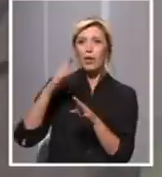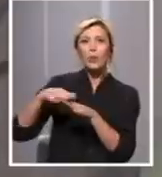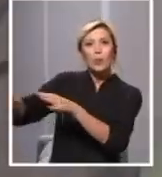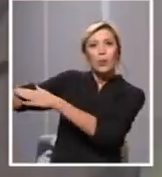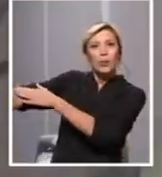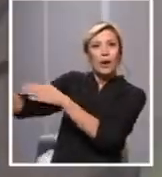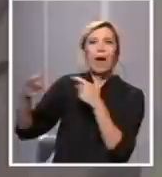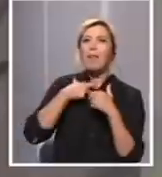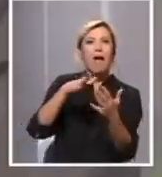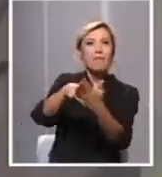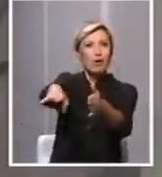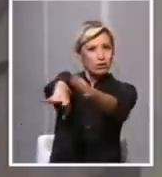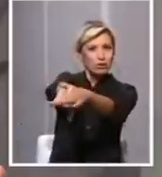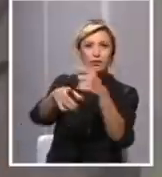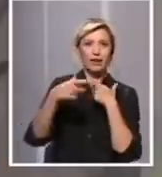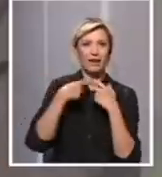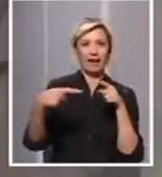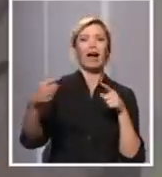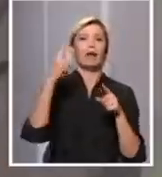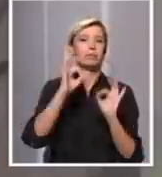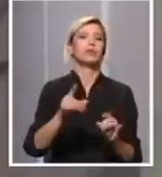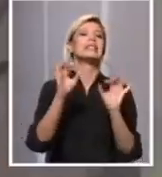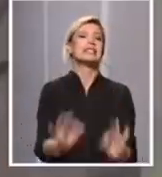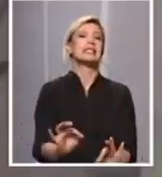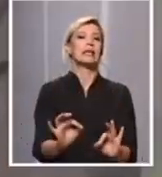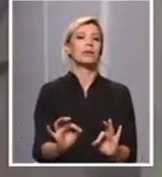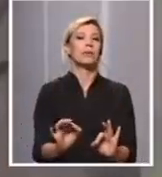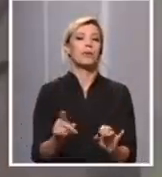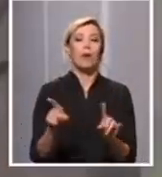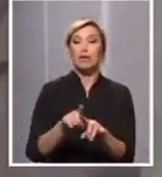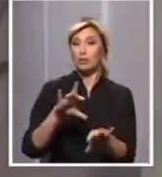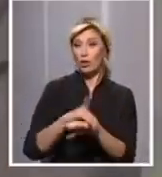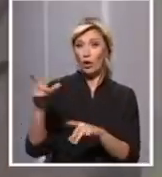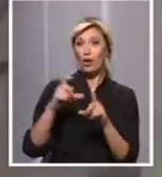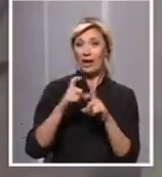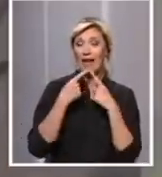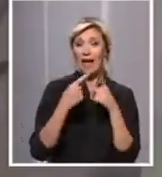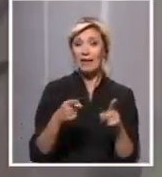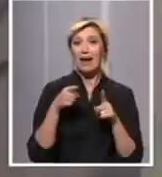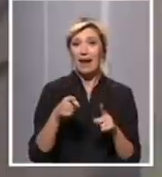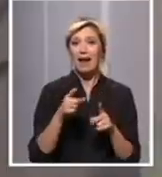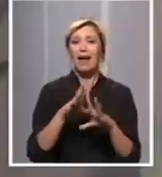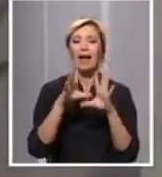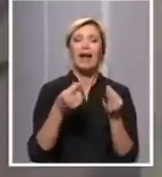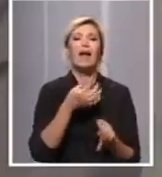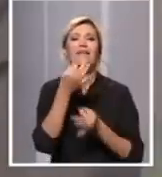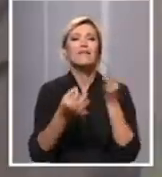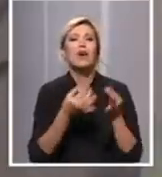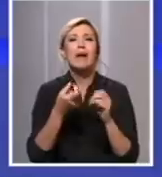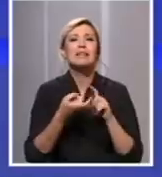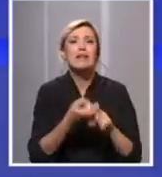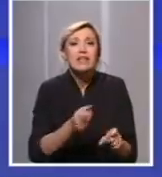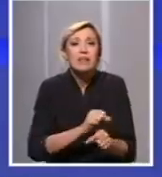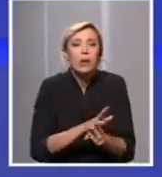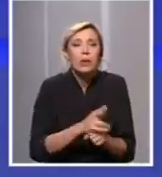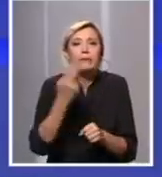taj način smo bezbedni. Kao što je i profesorka i rekla, činjenica je da određene informacije o virusu nemamo